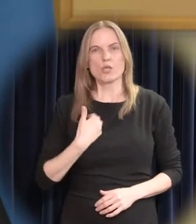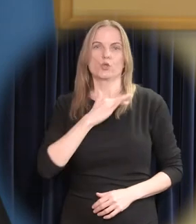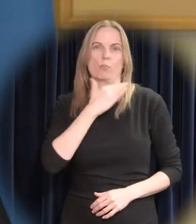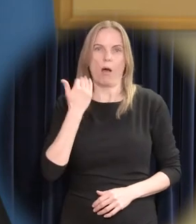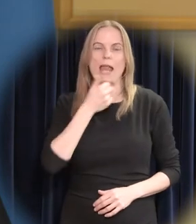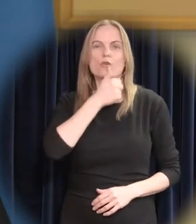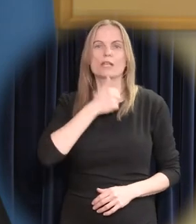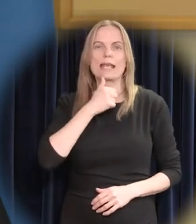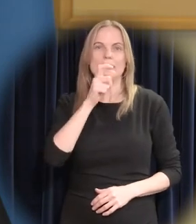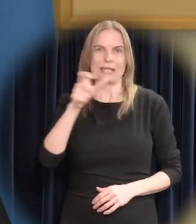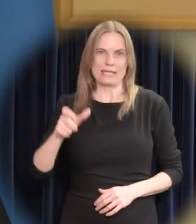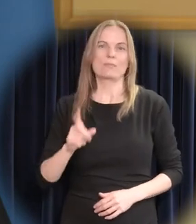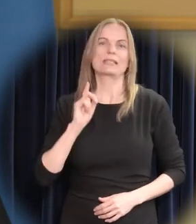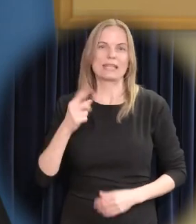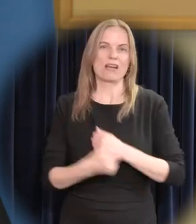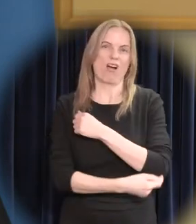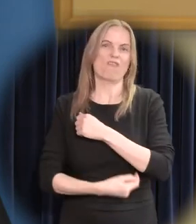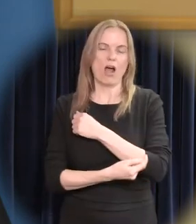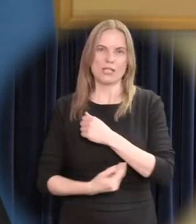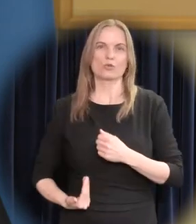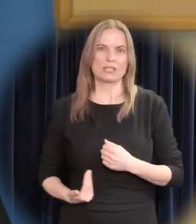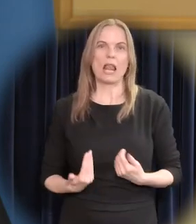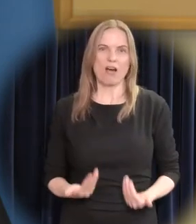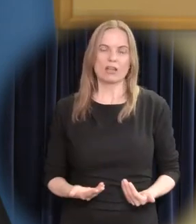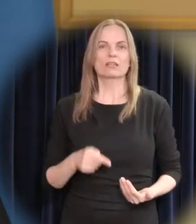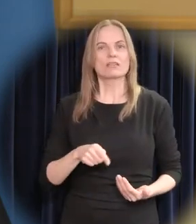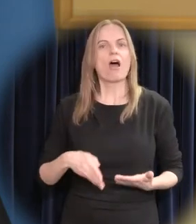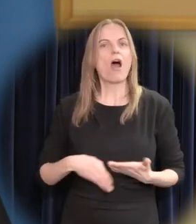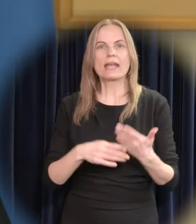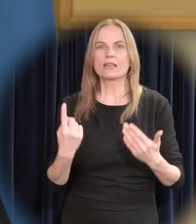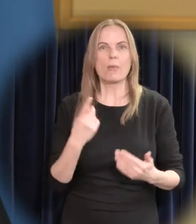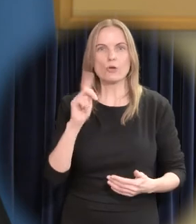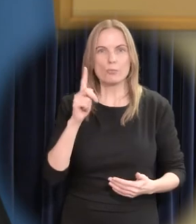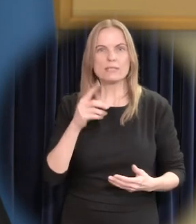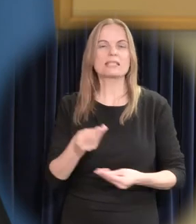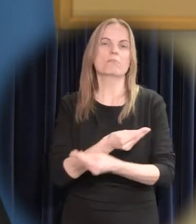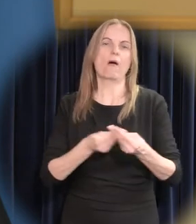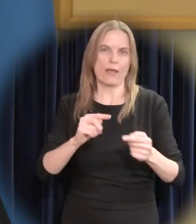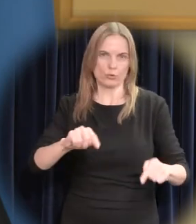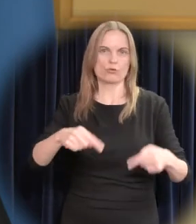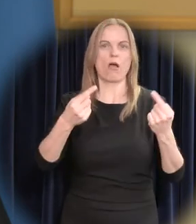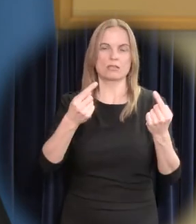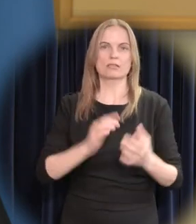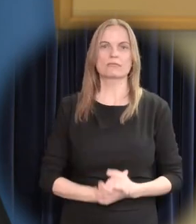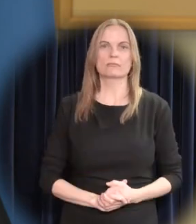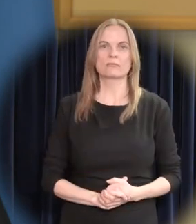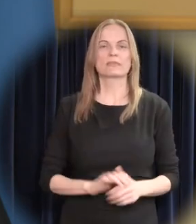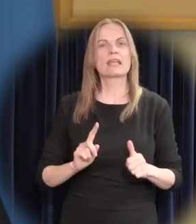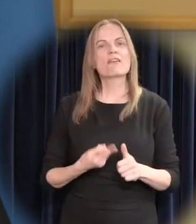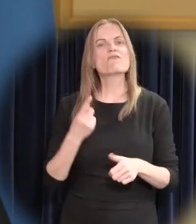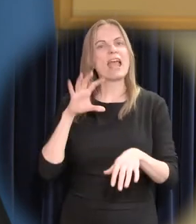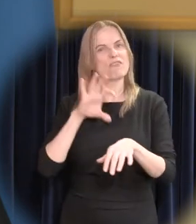Vaesuse vähendamiseks ei ole paraku paremat retsepti kui majanduskasv. Veel üks fakt. Teatud